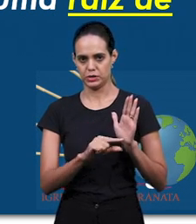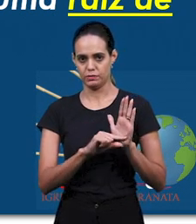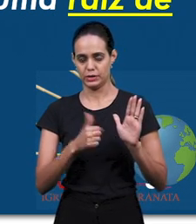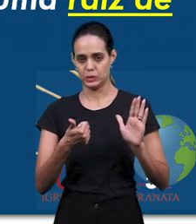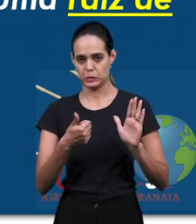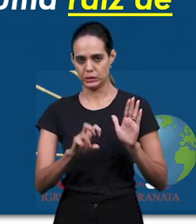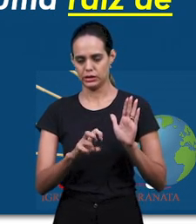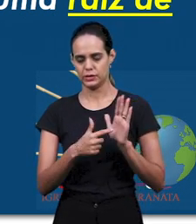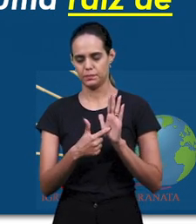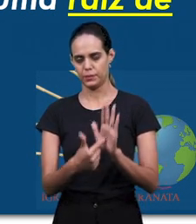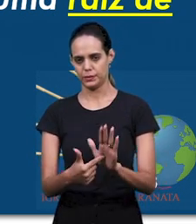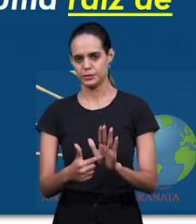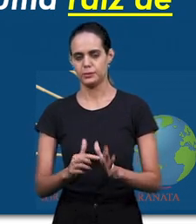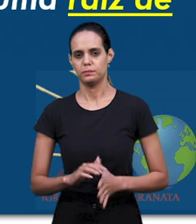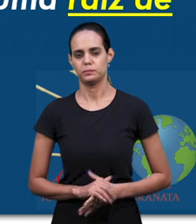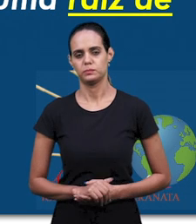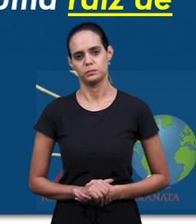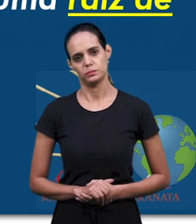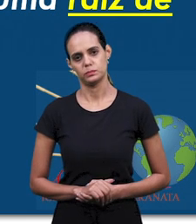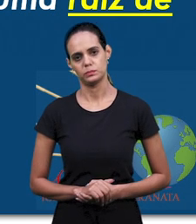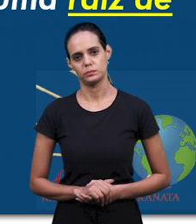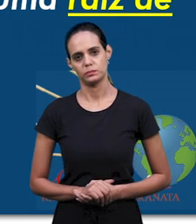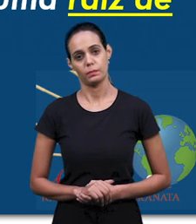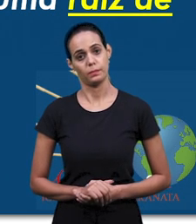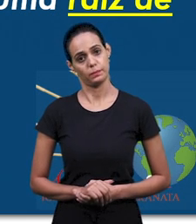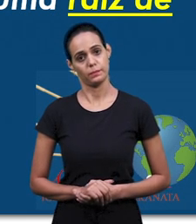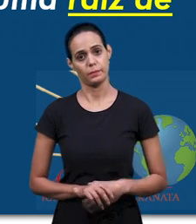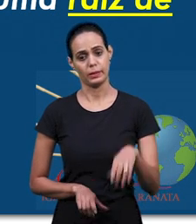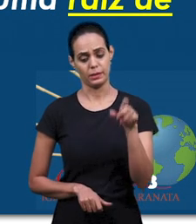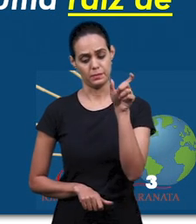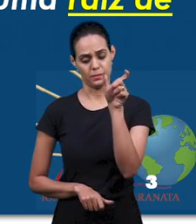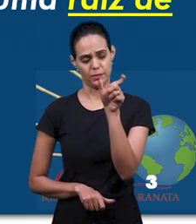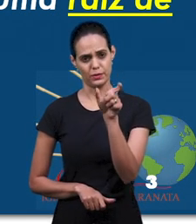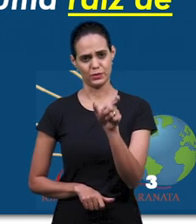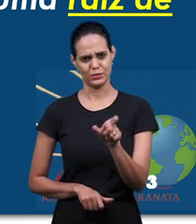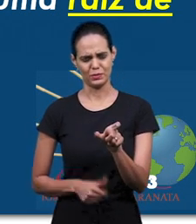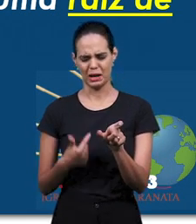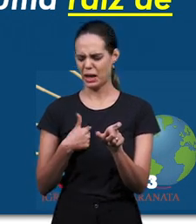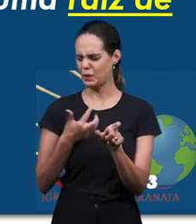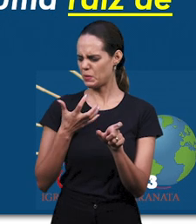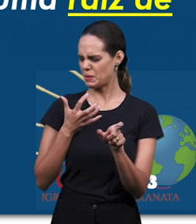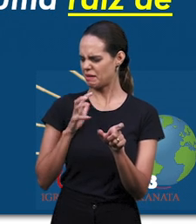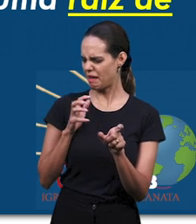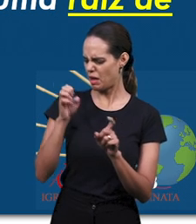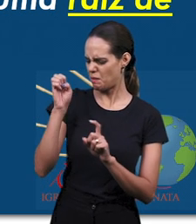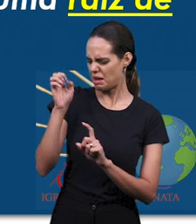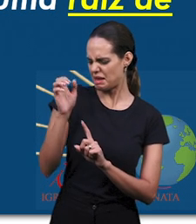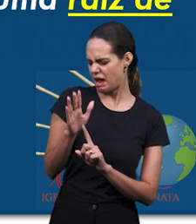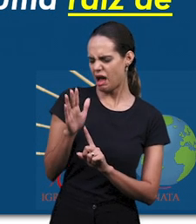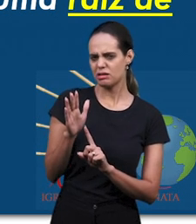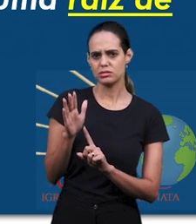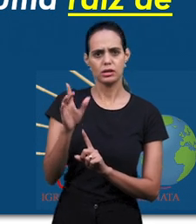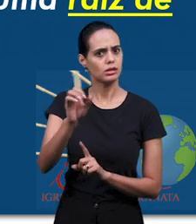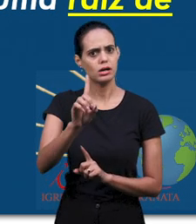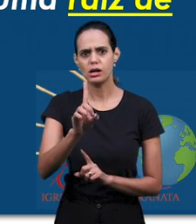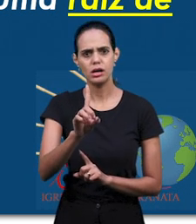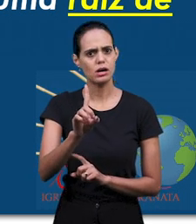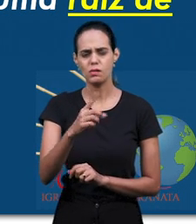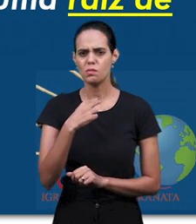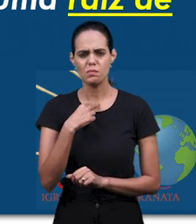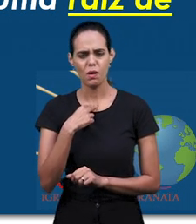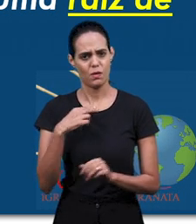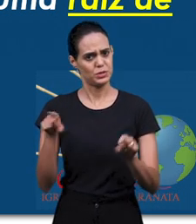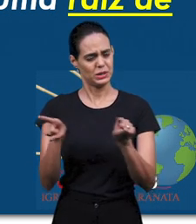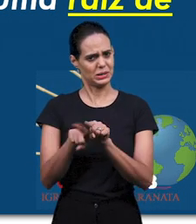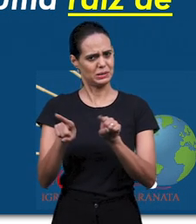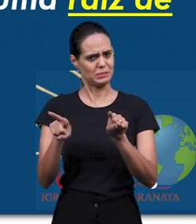Наблюдайте, чтобы кто не лишился благодати Божьей, чтобы какой горький корень возник,